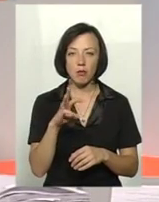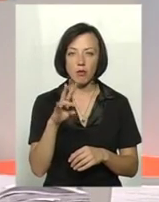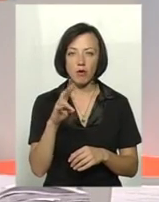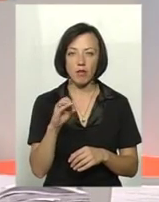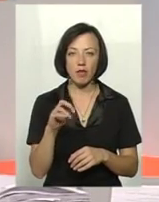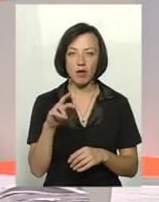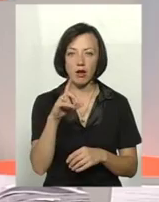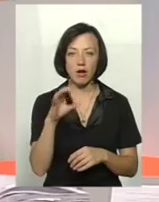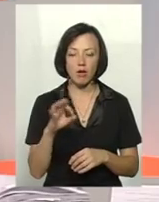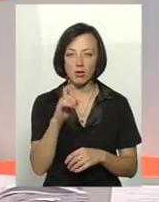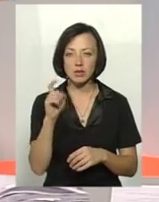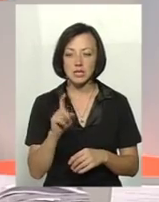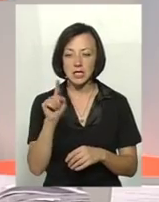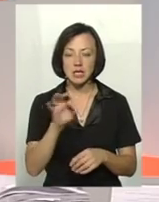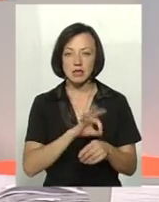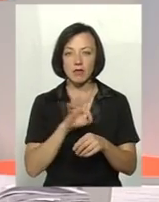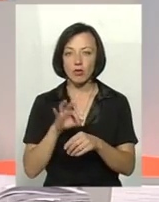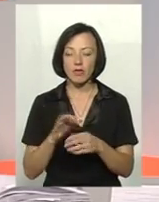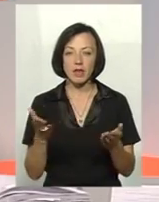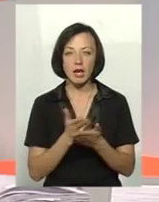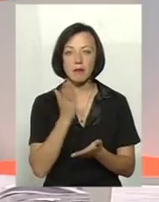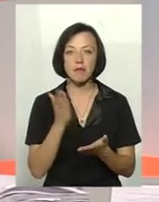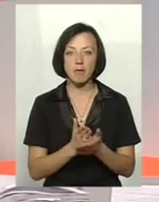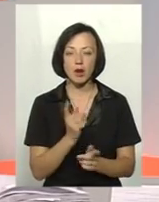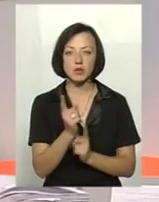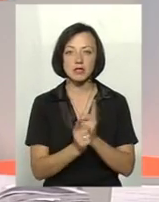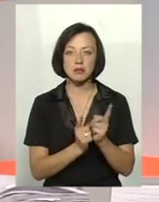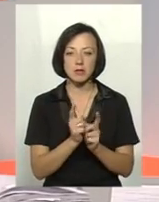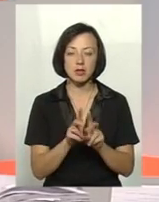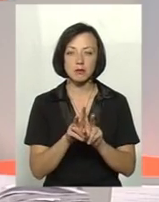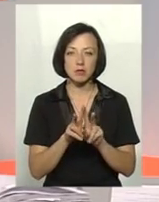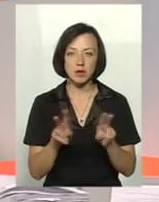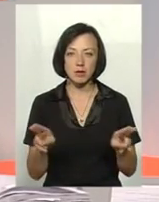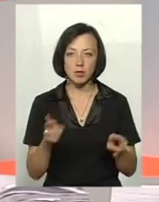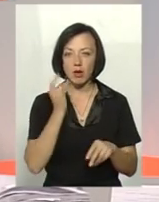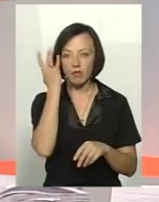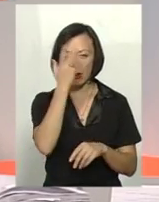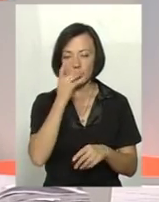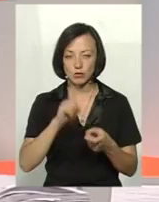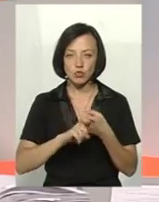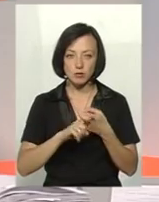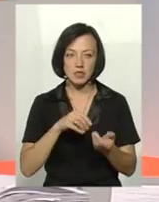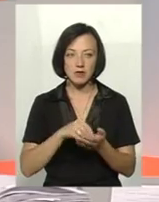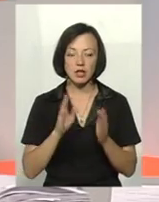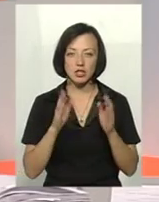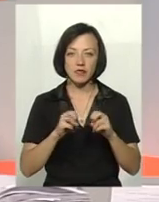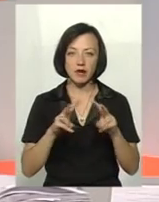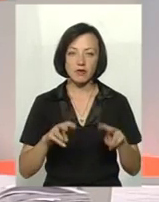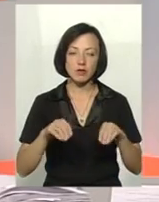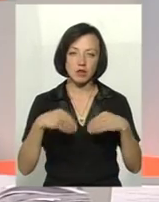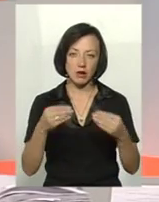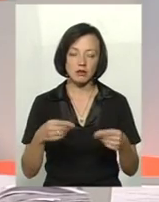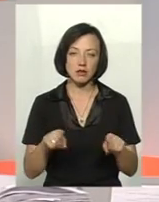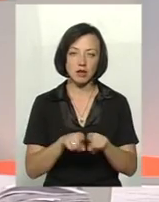сальмонолюзів, тобто тих захворювань, які мають зміни подібні до африканської чуми. свини. І лише фахівець може дати